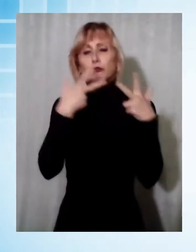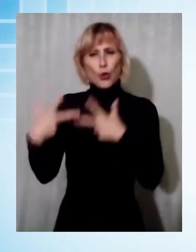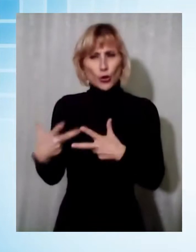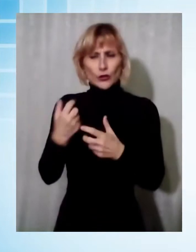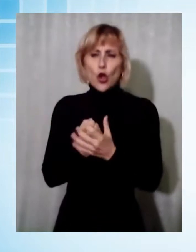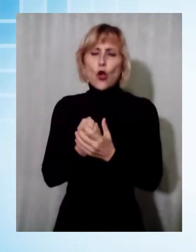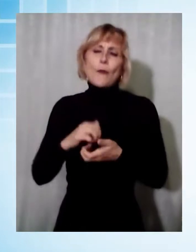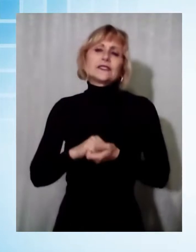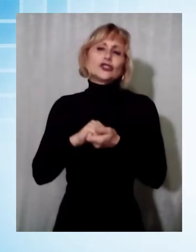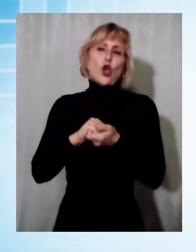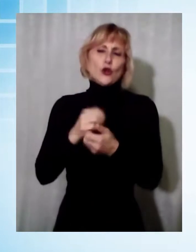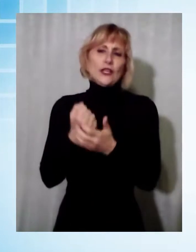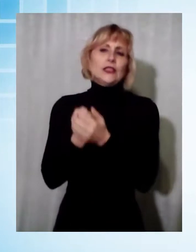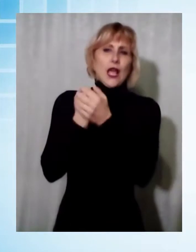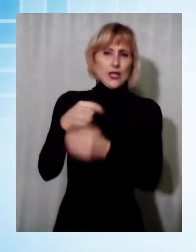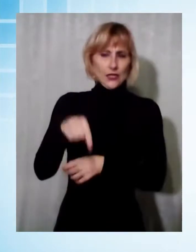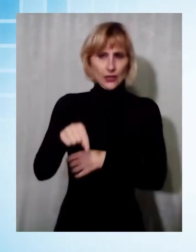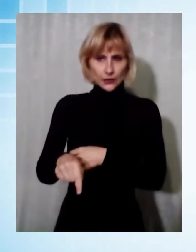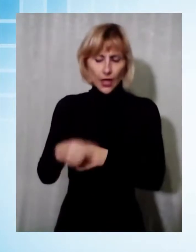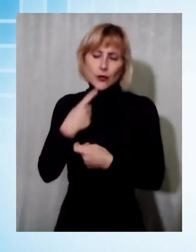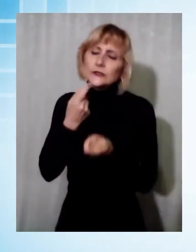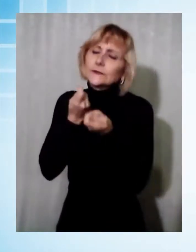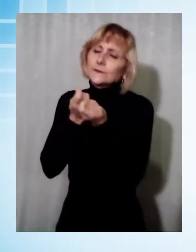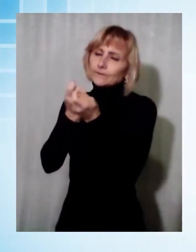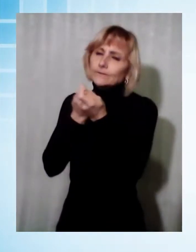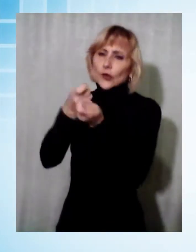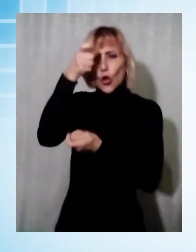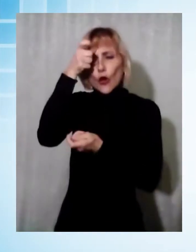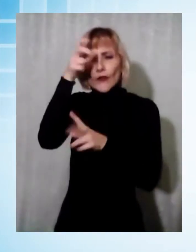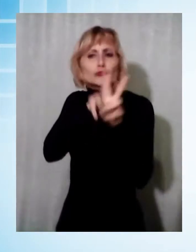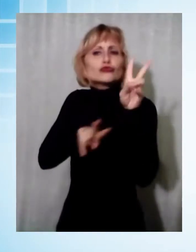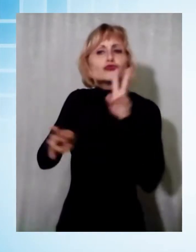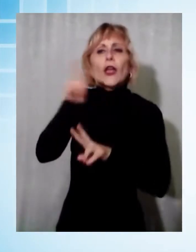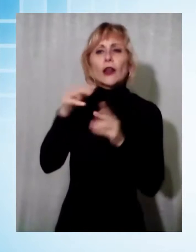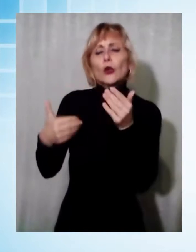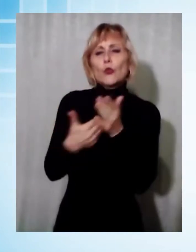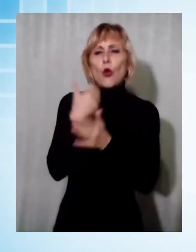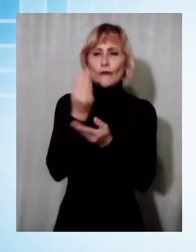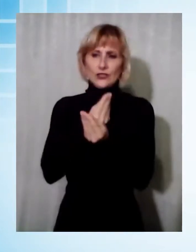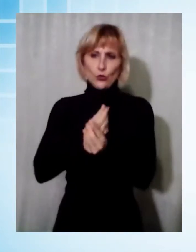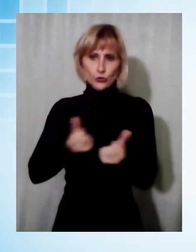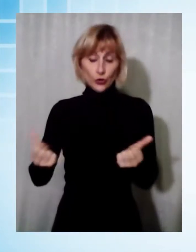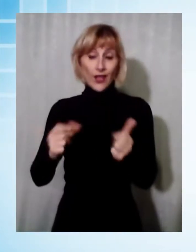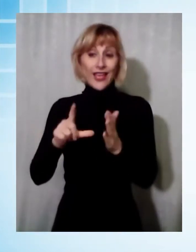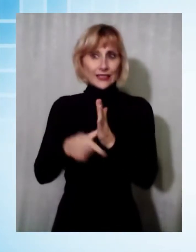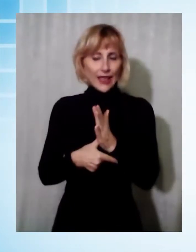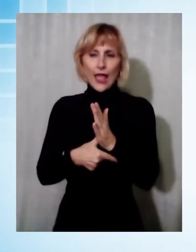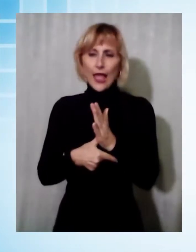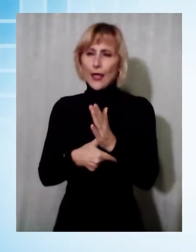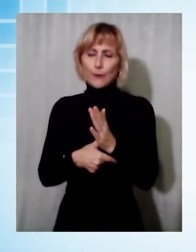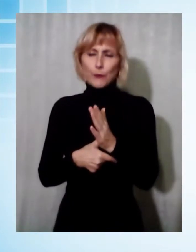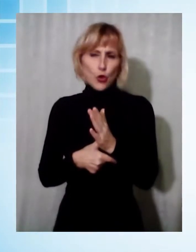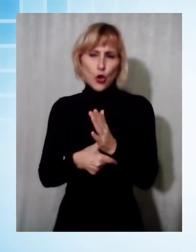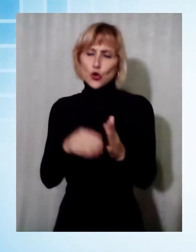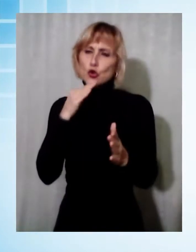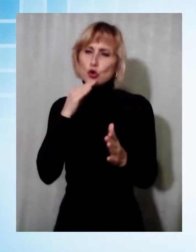garantendo l'impegno per spingere il governo a trovare nuove soluzioni. Ma il tempo stringe e il commercio ormai è sull'orlo di una